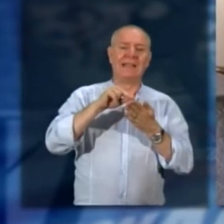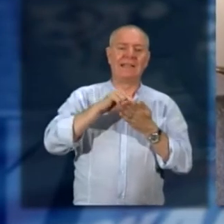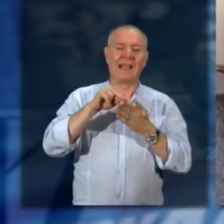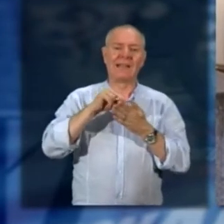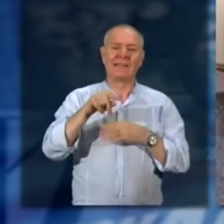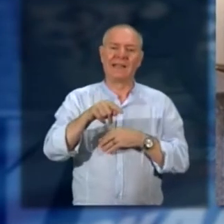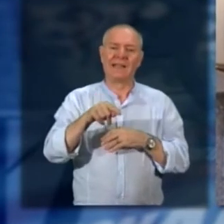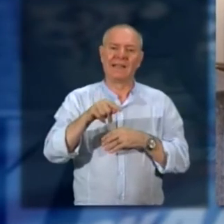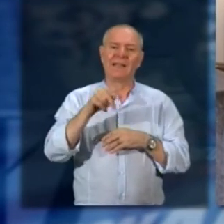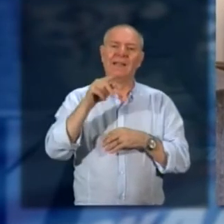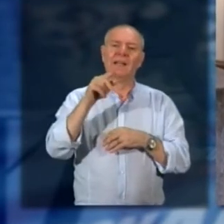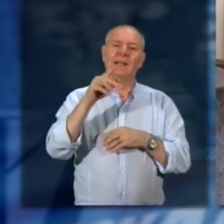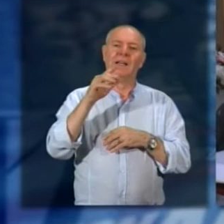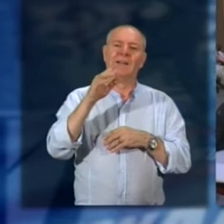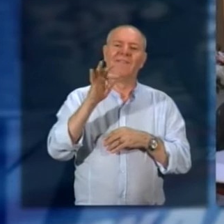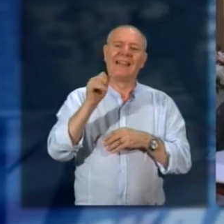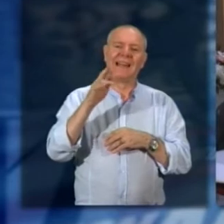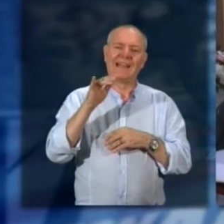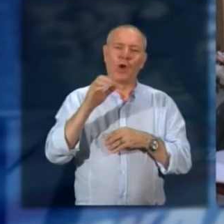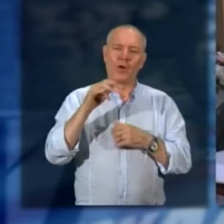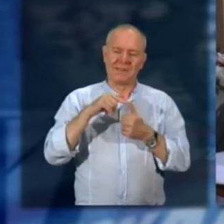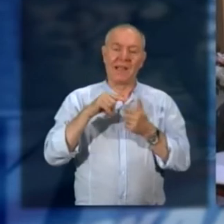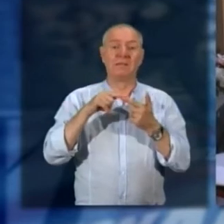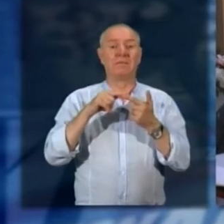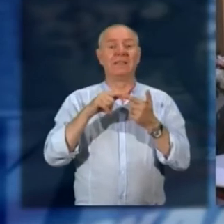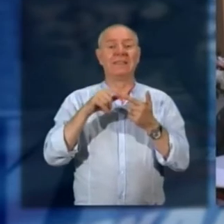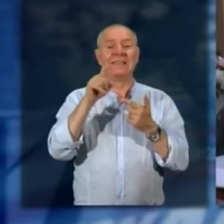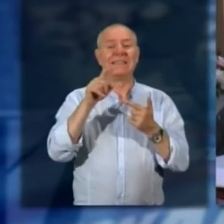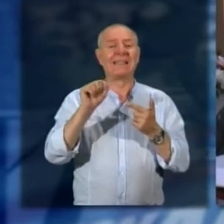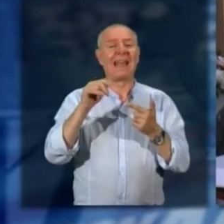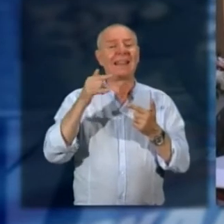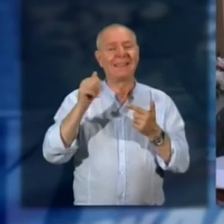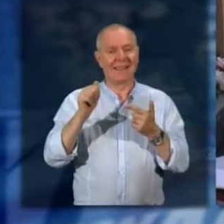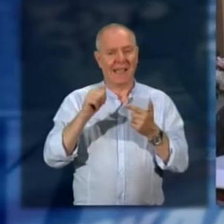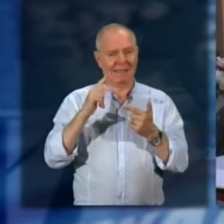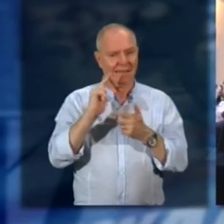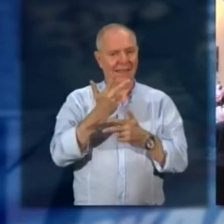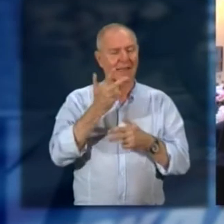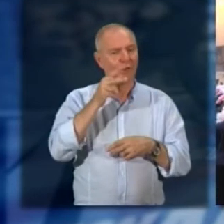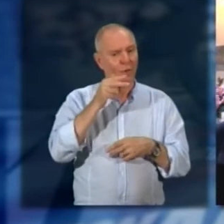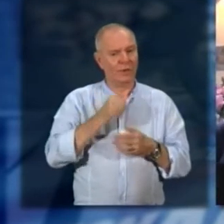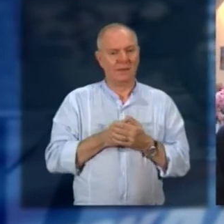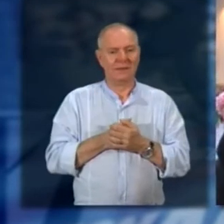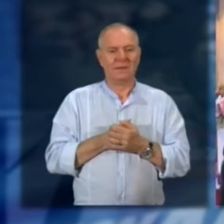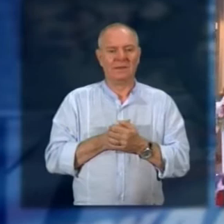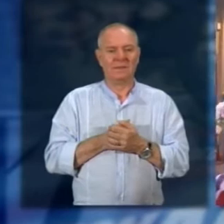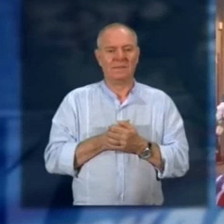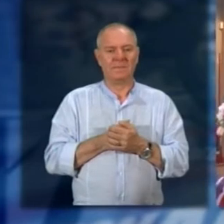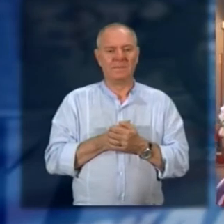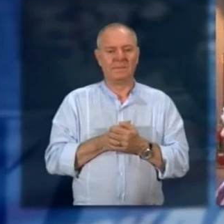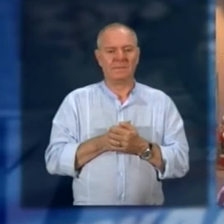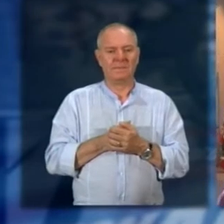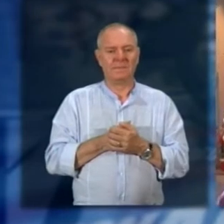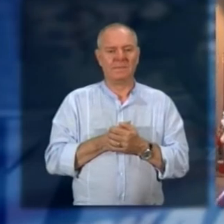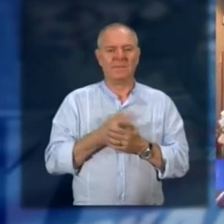Comunitaria Federica Corda e poi Francesca Zanetta. Non è stato facile spiegare il progetto a Fondazione Cariplo? No,